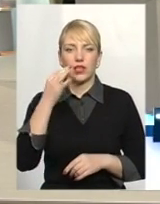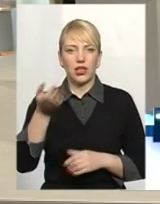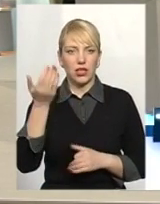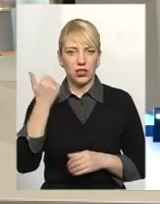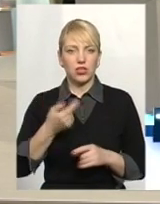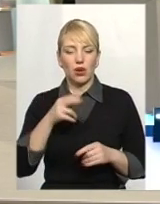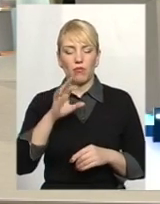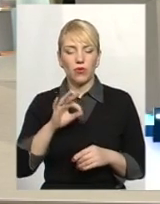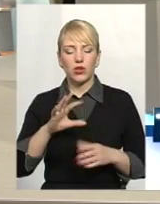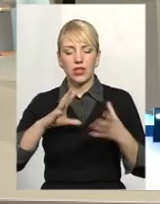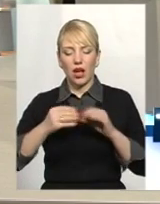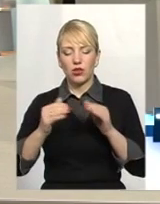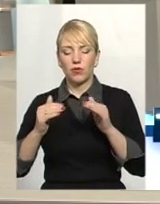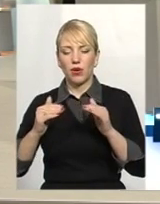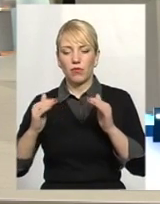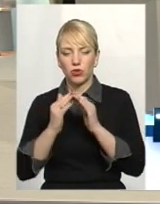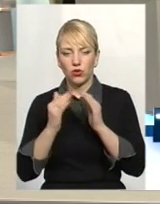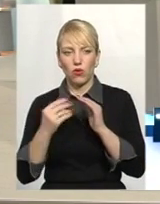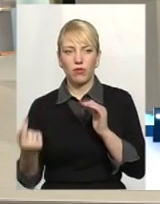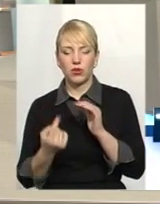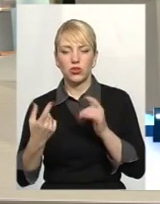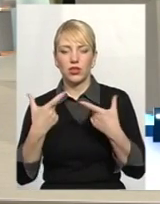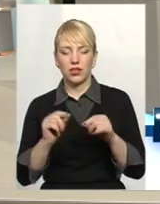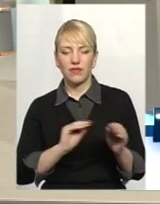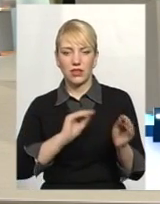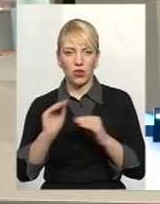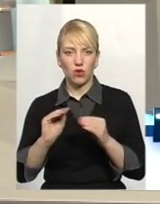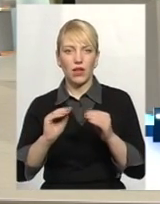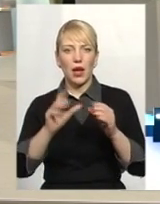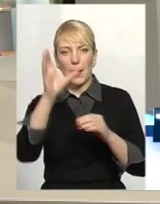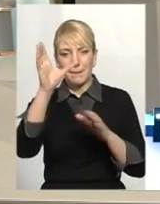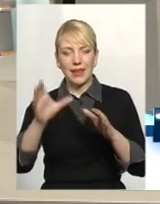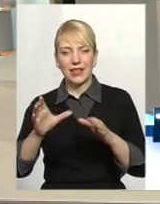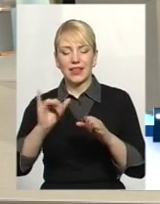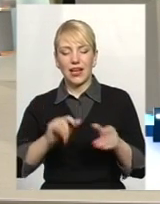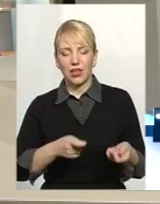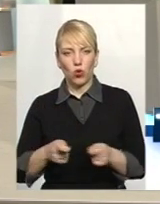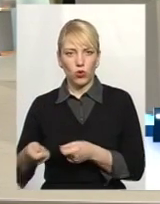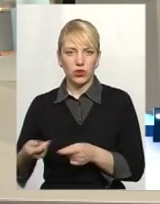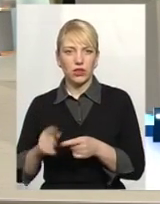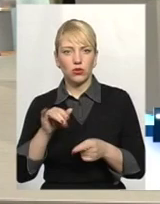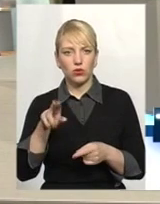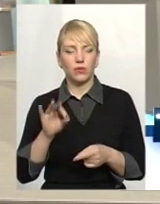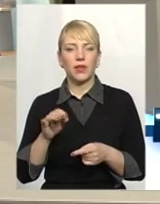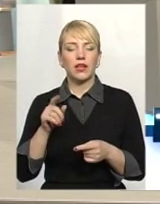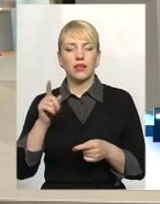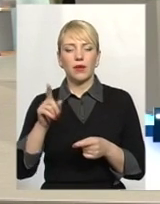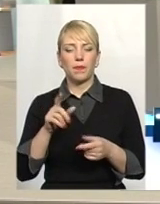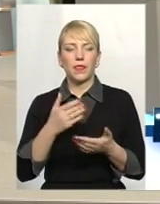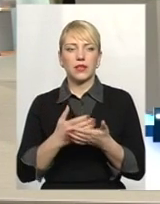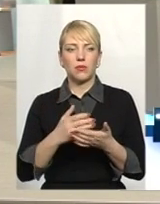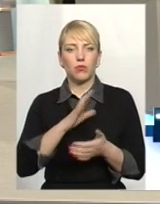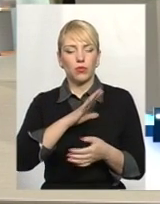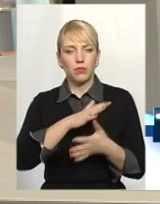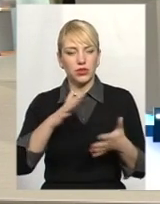загальнобудинковій лічильні, де встановлені на плита колонка, такий момент теж раніше був, коли люди споживали, там відповідно більше споживання йшло,